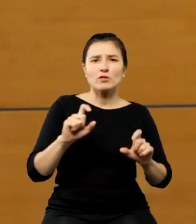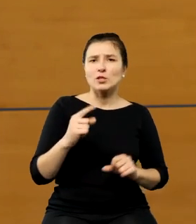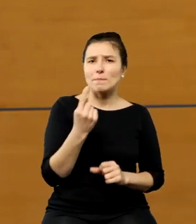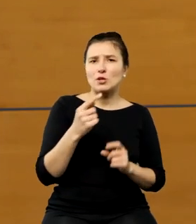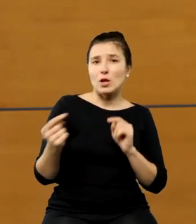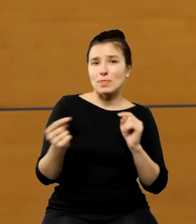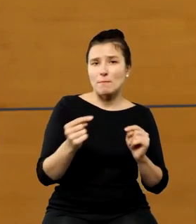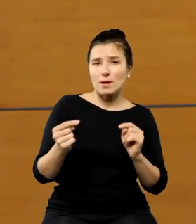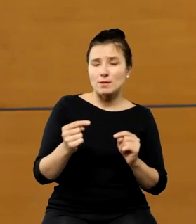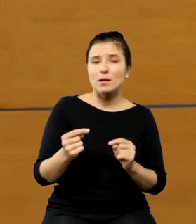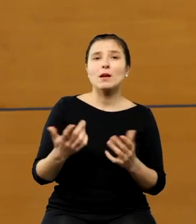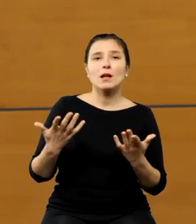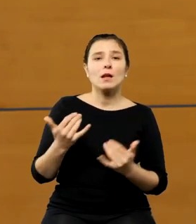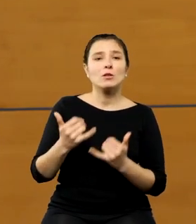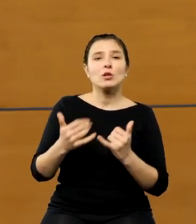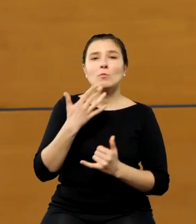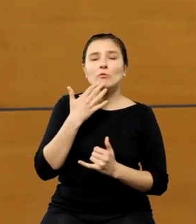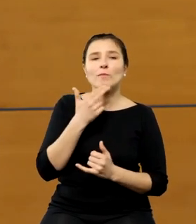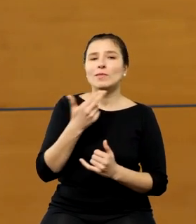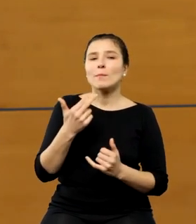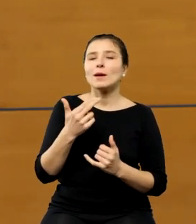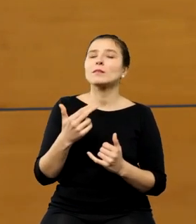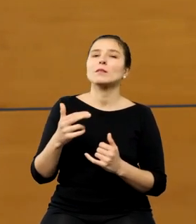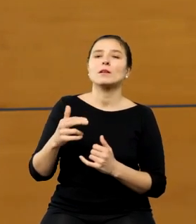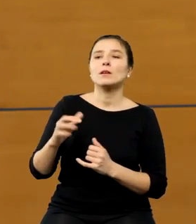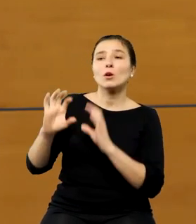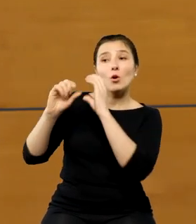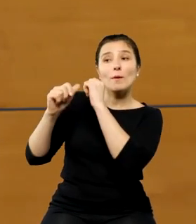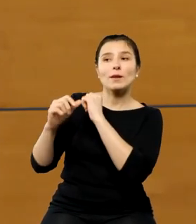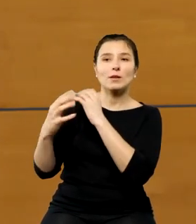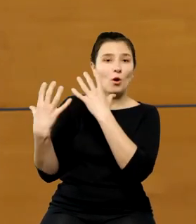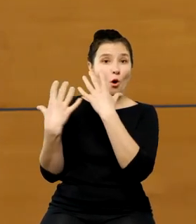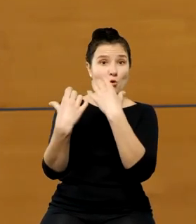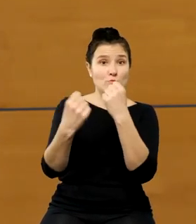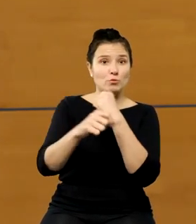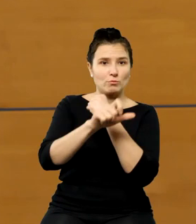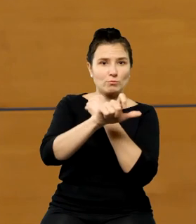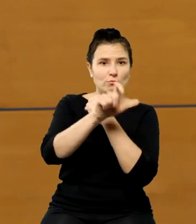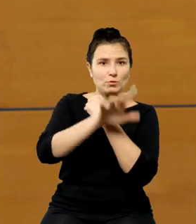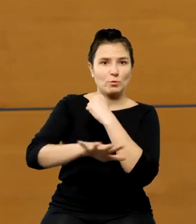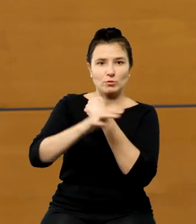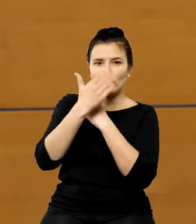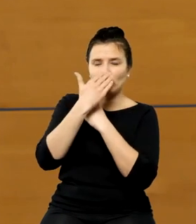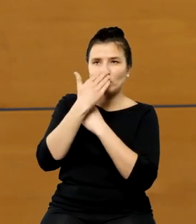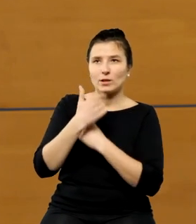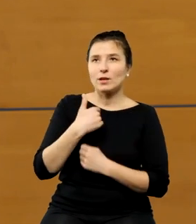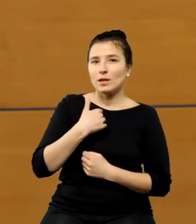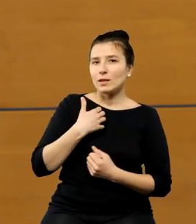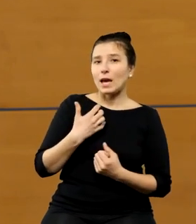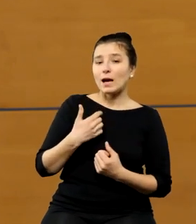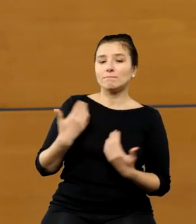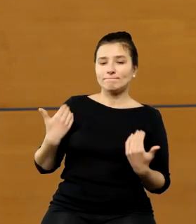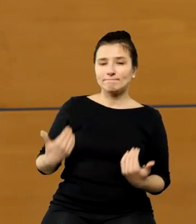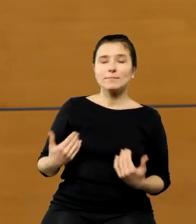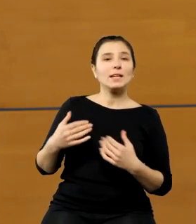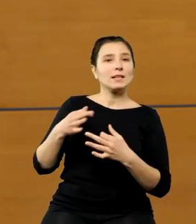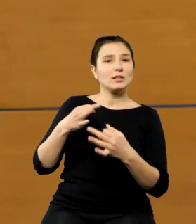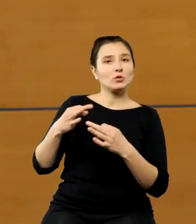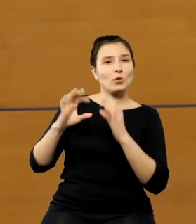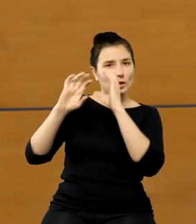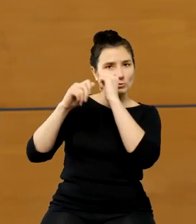mówimy o jakimś takim społecznym odbiorze Mikołaja Kopernika, to ja chciałbym jako historyk astronomii zwrócić Państwu uwagę na